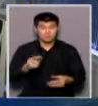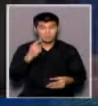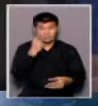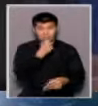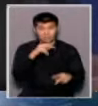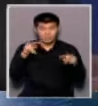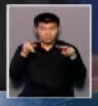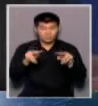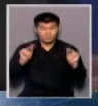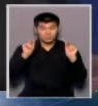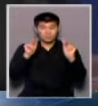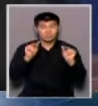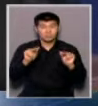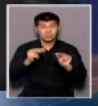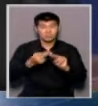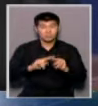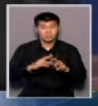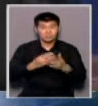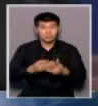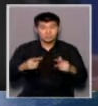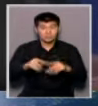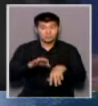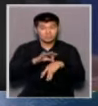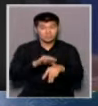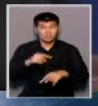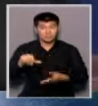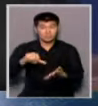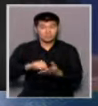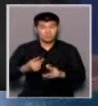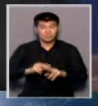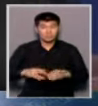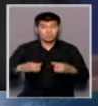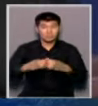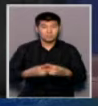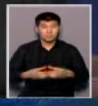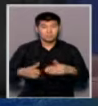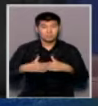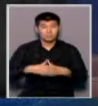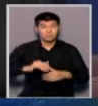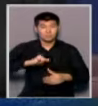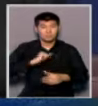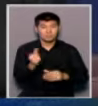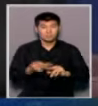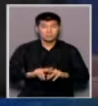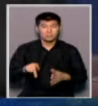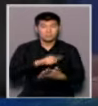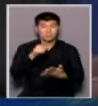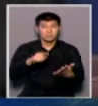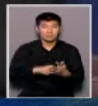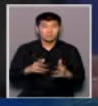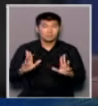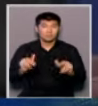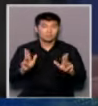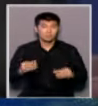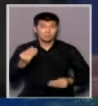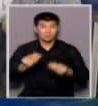жеті отыр, анық, ашық болғатқаны. Алдыңда бірінші қатысқаның кейін жақын қолдашығыттерім қабарласып маған сұрайды. Қалай